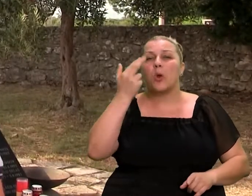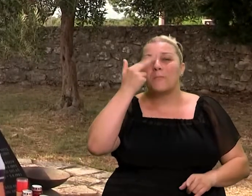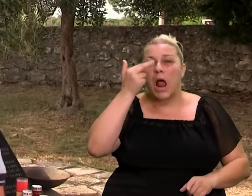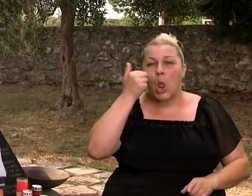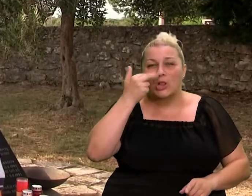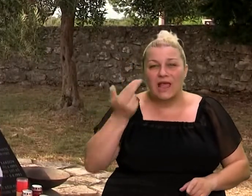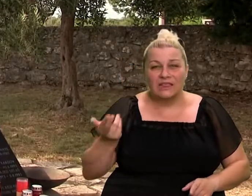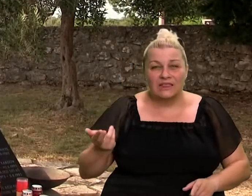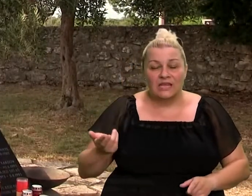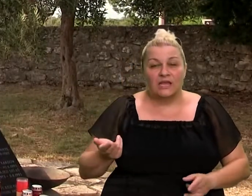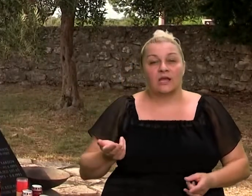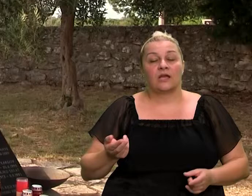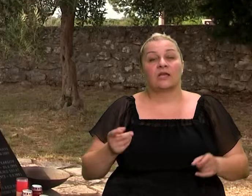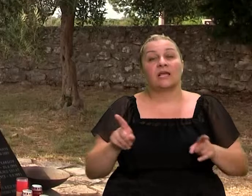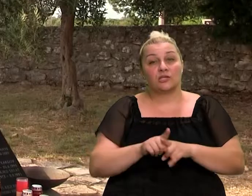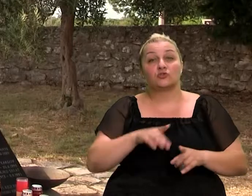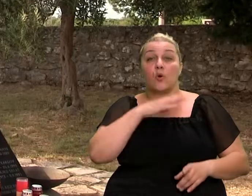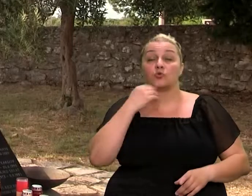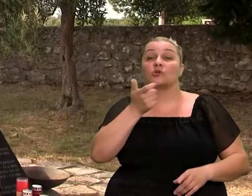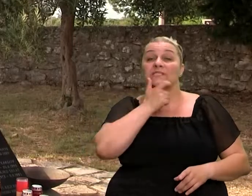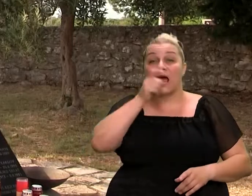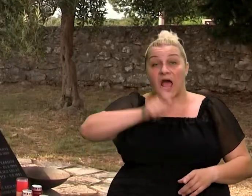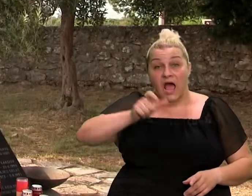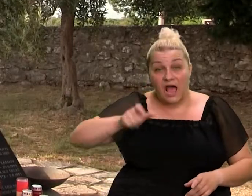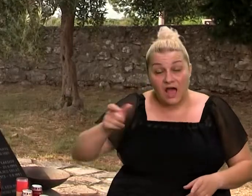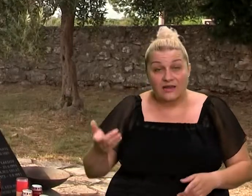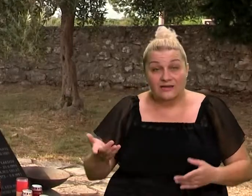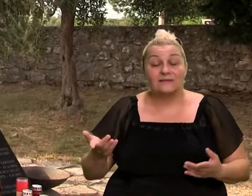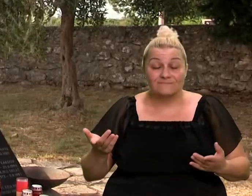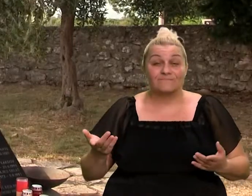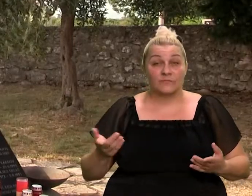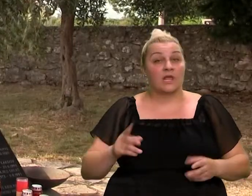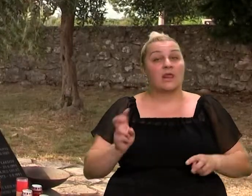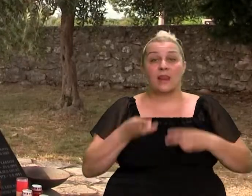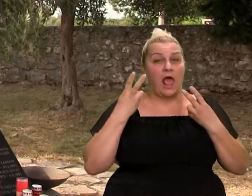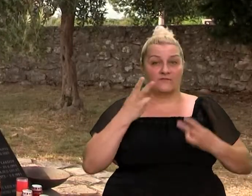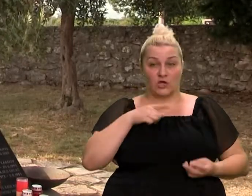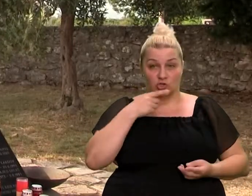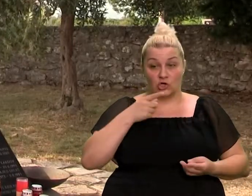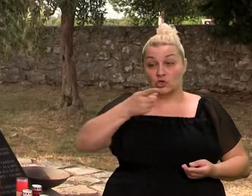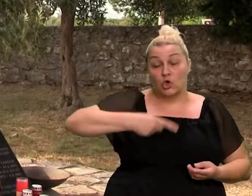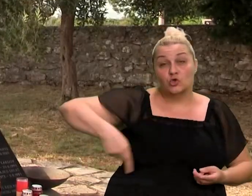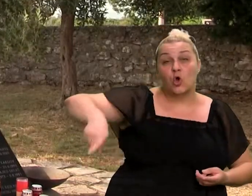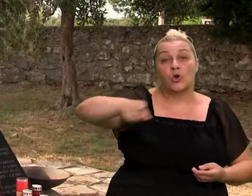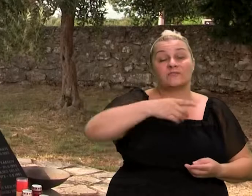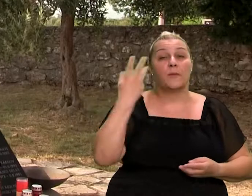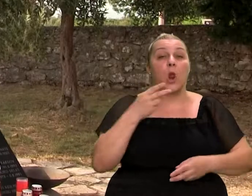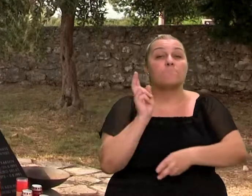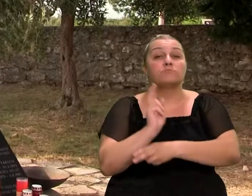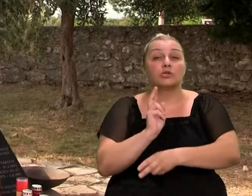i puno starijih ljudi i najvažnije je na glas da su to sve snage,